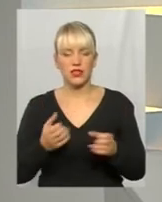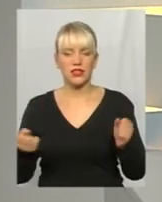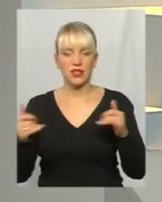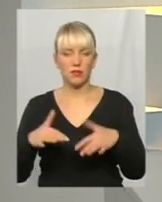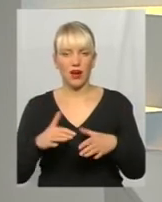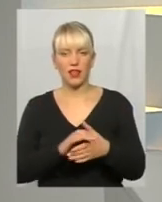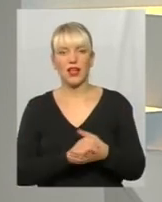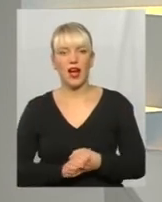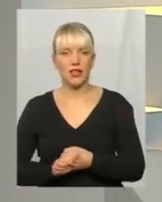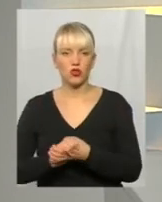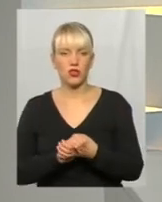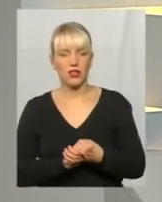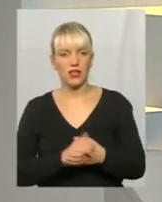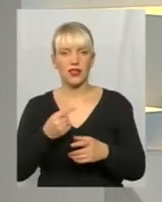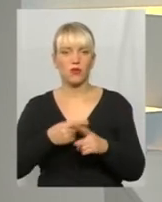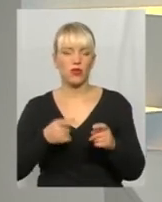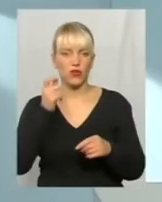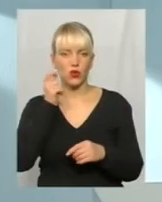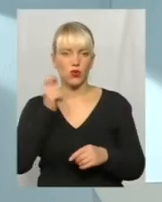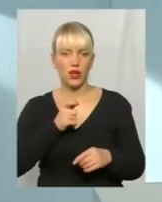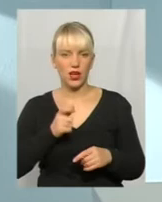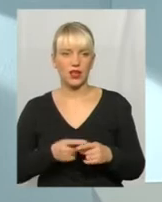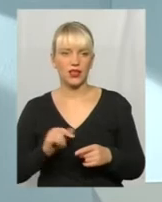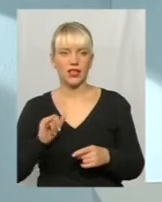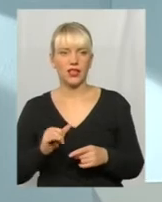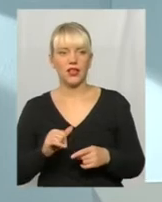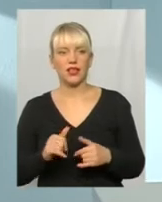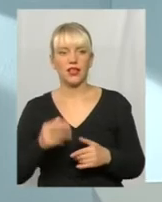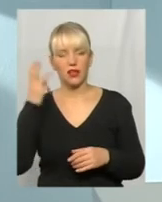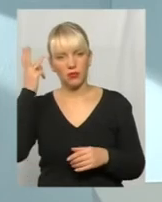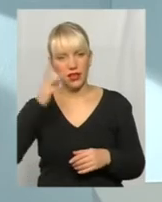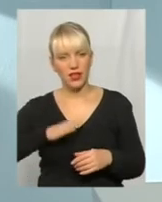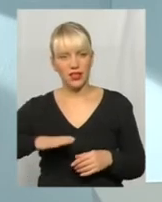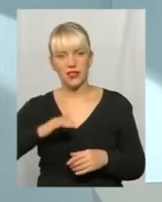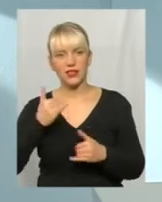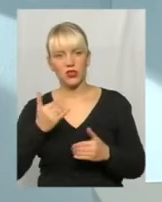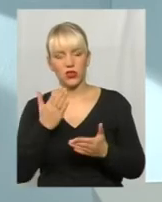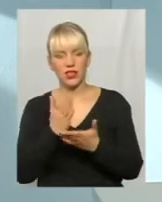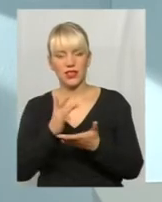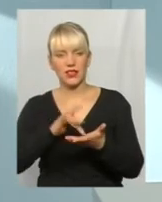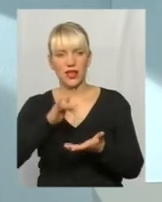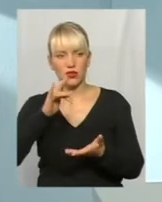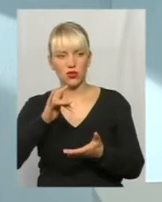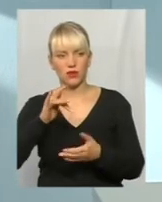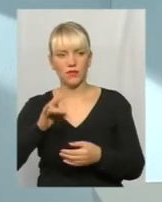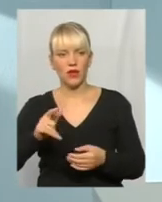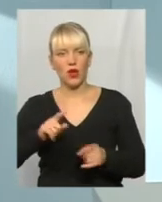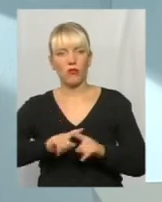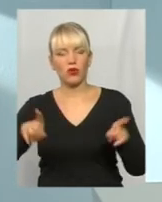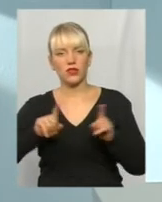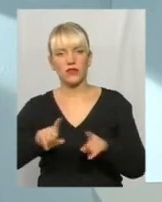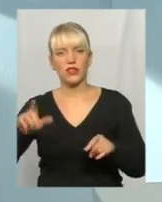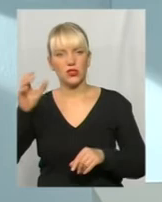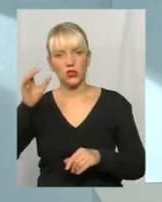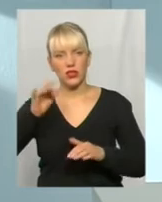асоціації з половиною України, і Хмельницький сьогодні став таким центром просвітницької